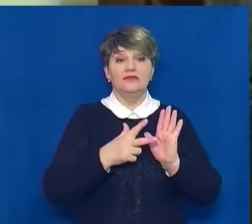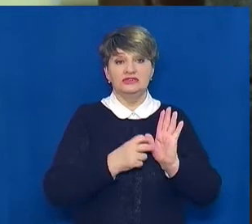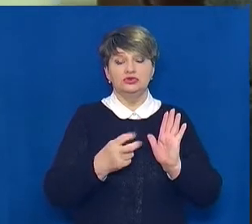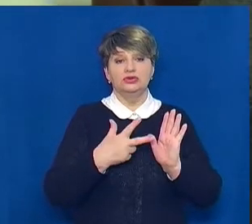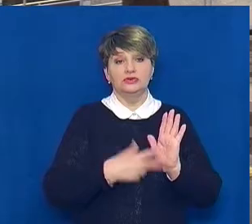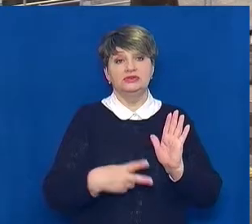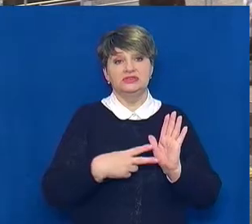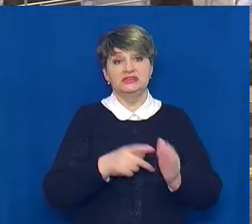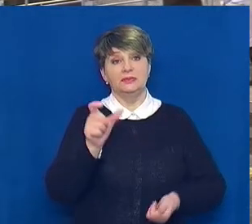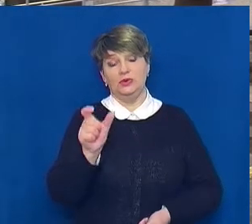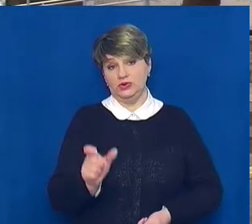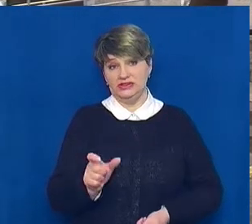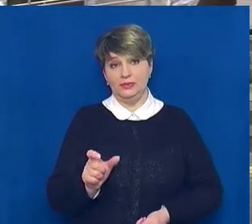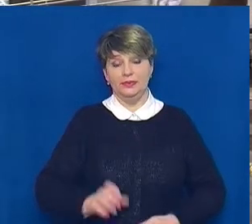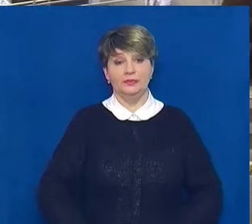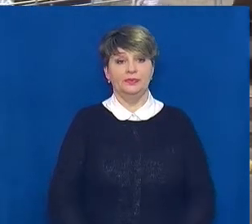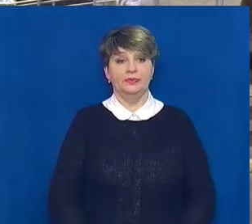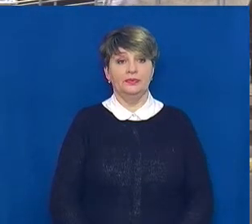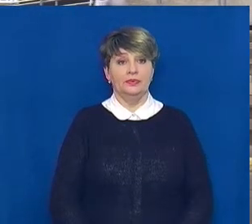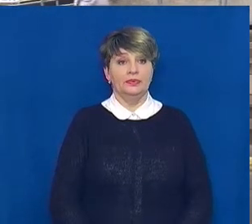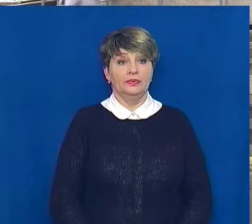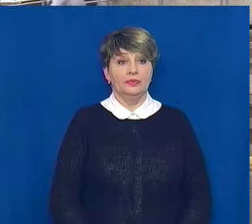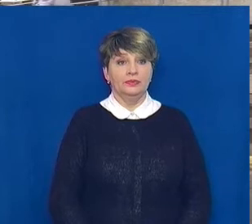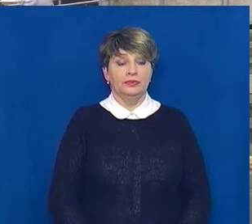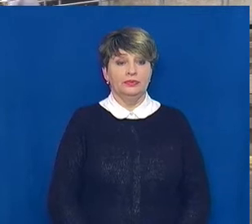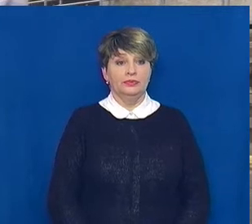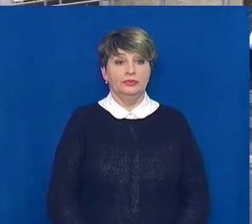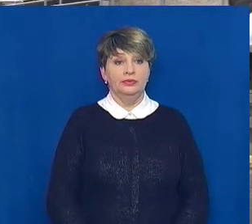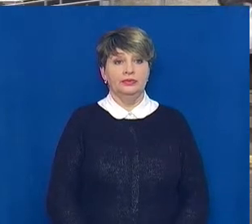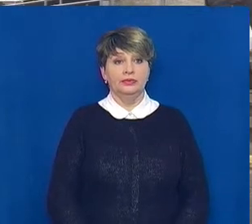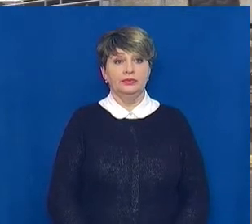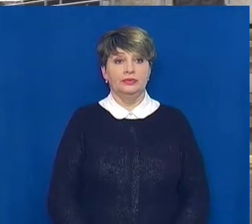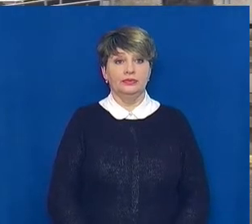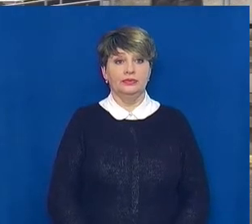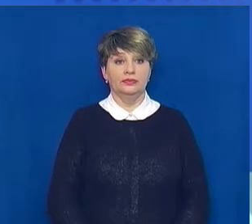осіб. Юлія Нарвкова, Тамас Горозія. Новини на Суспільному. Черкаси.